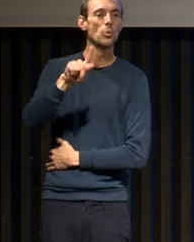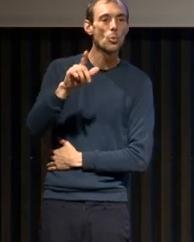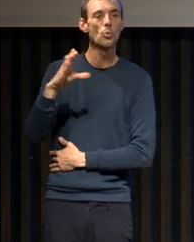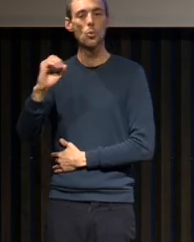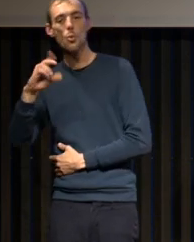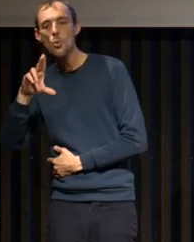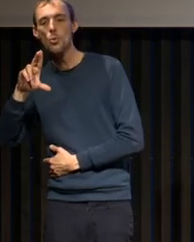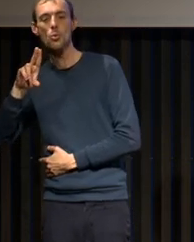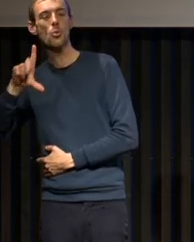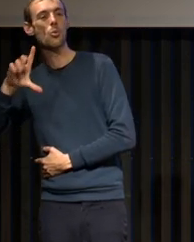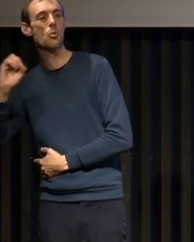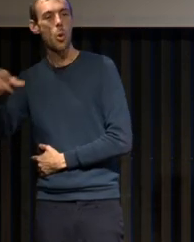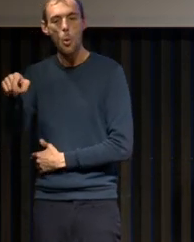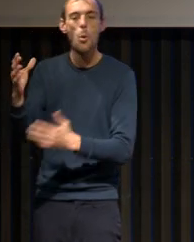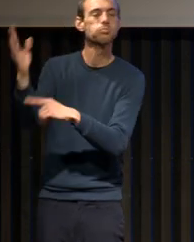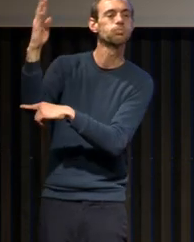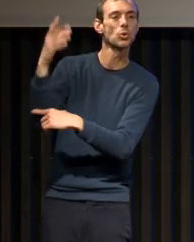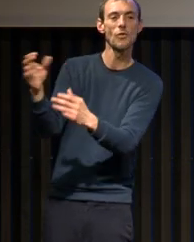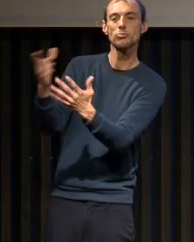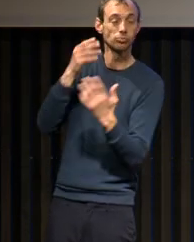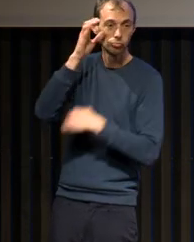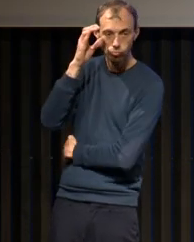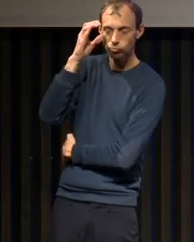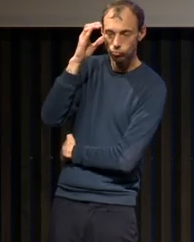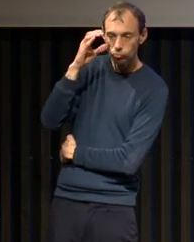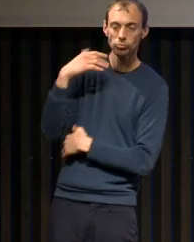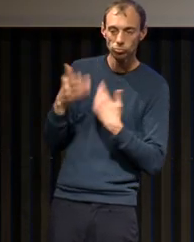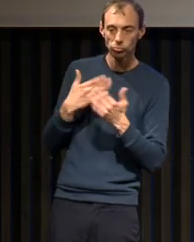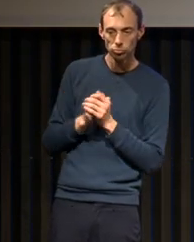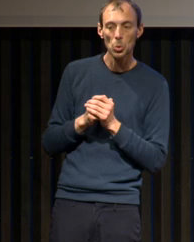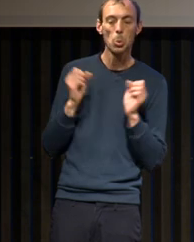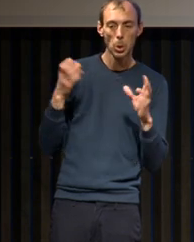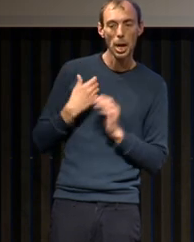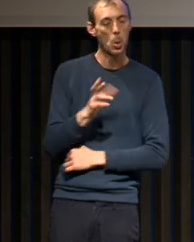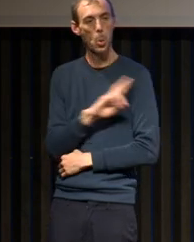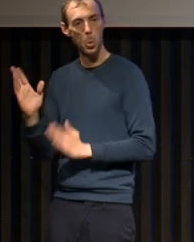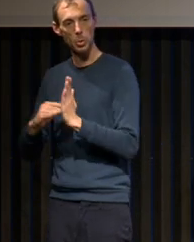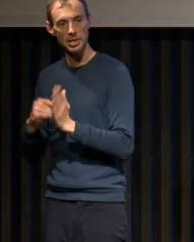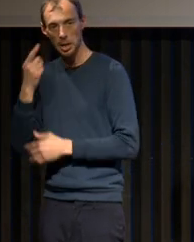il a l'idée, en rentrant à Marseille, d'aller coller des électrodes sur la tête de certains de ses patients.